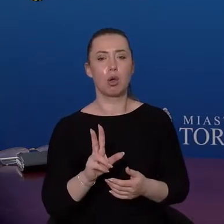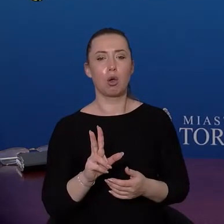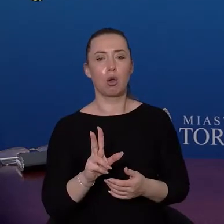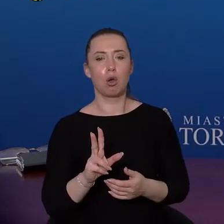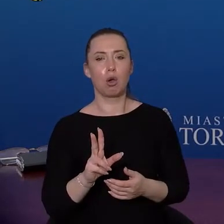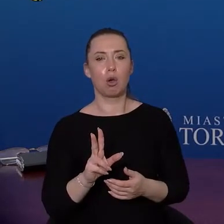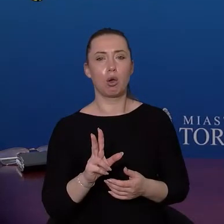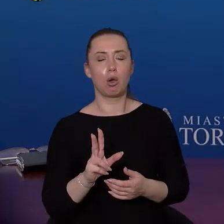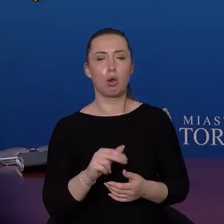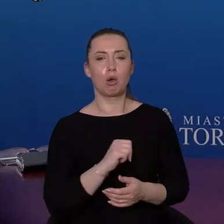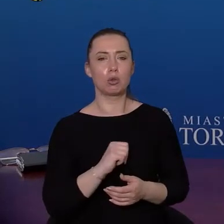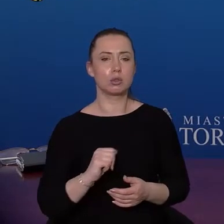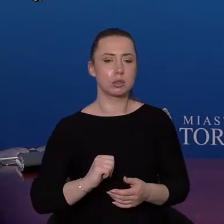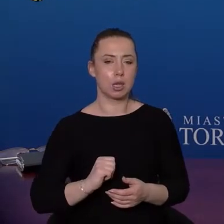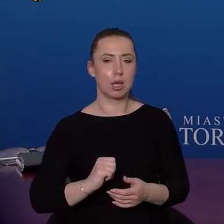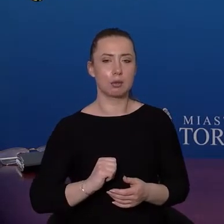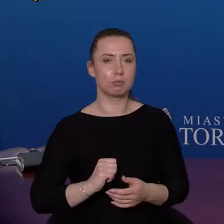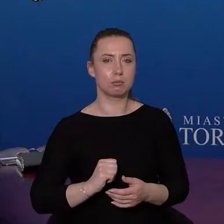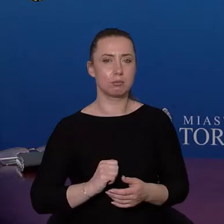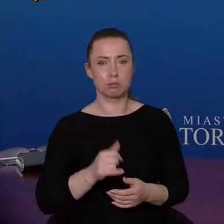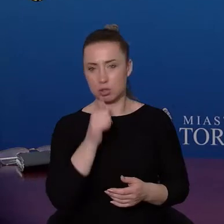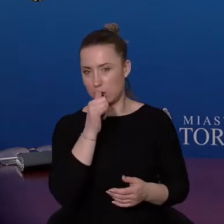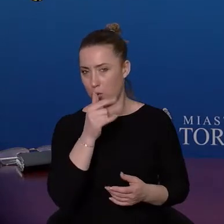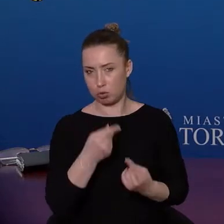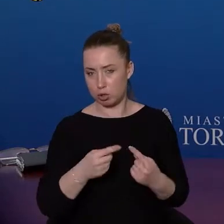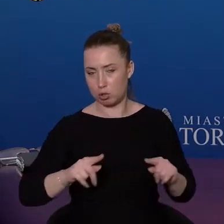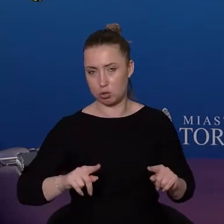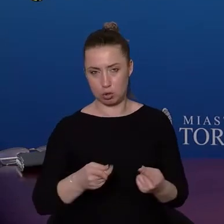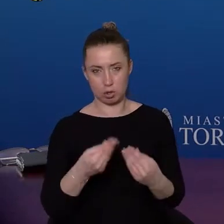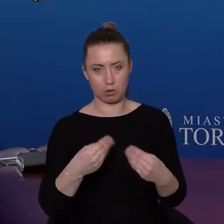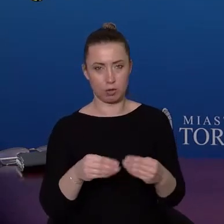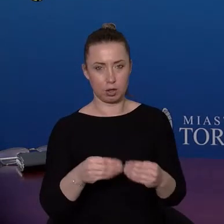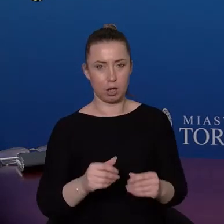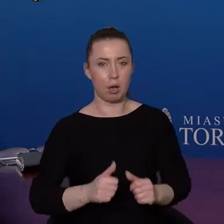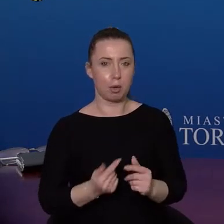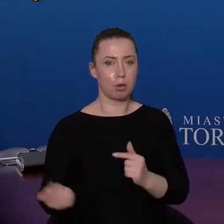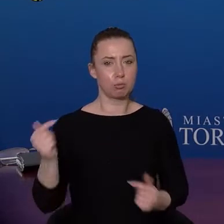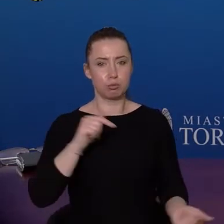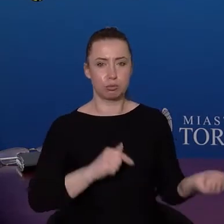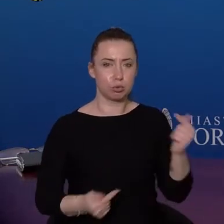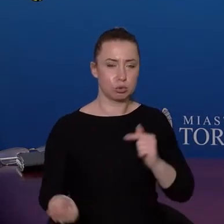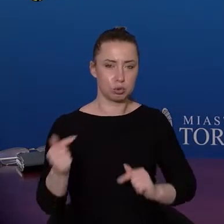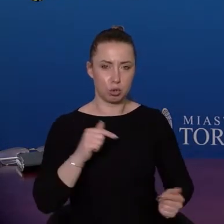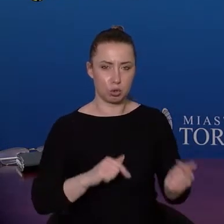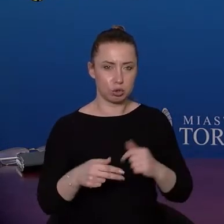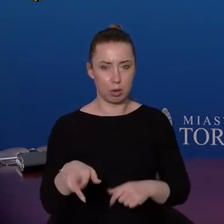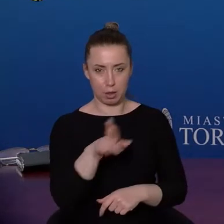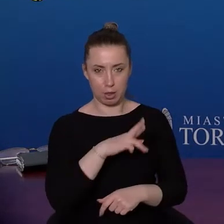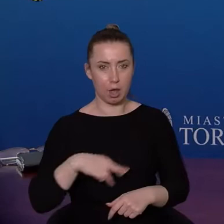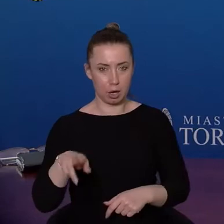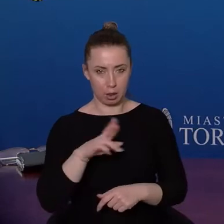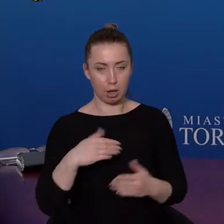wigilijne wydarzenie w własnym mieszkaniu czy domu, aby pojawiały się na rynku